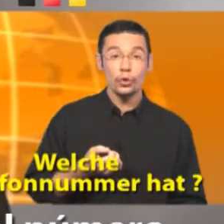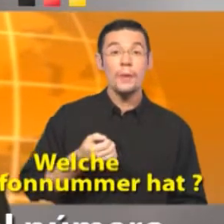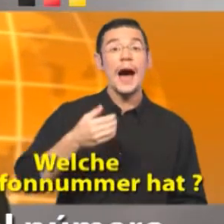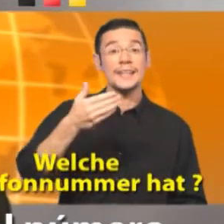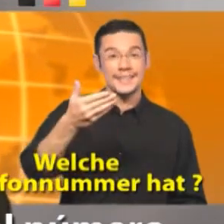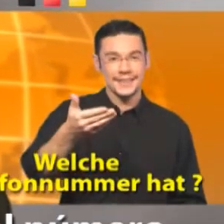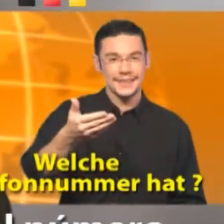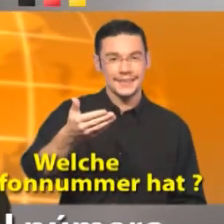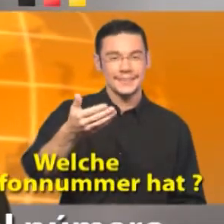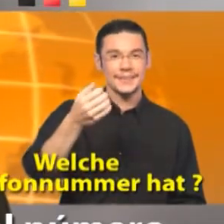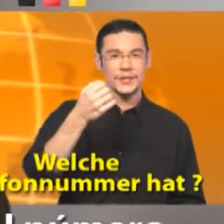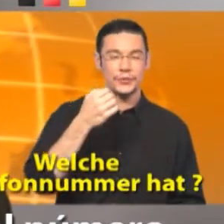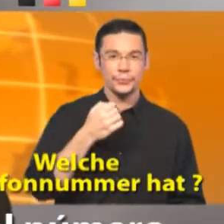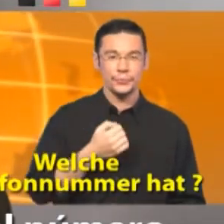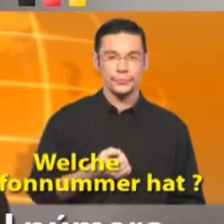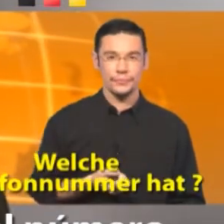Telefonnummer hat?